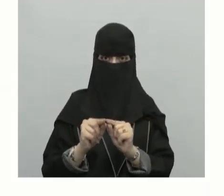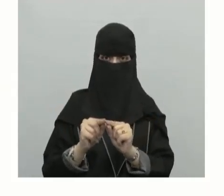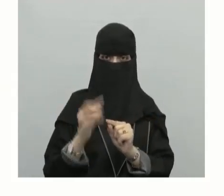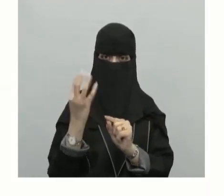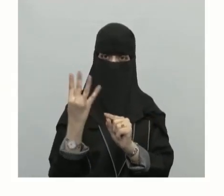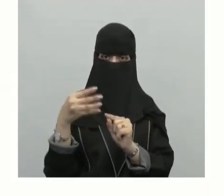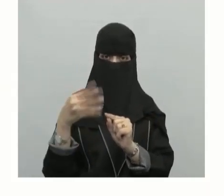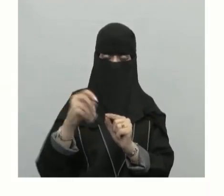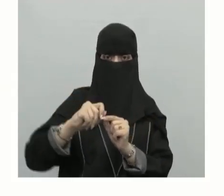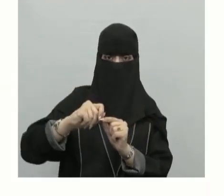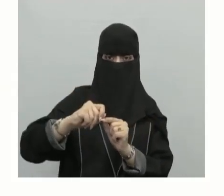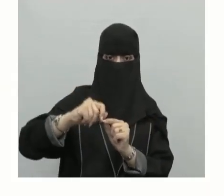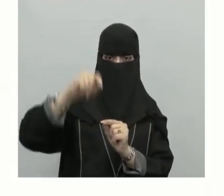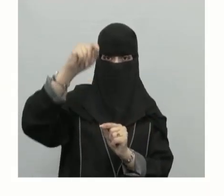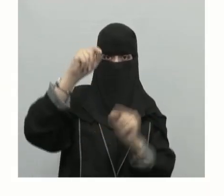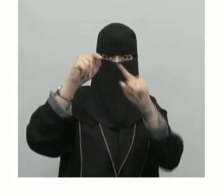هذه النقطة تقريبا